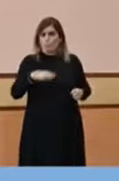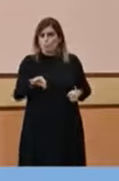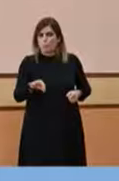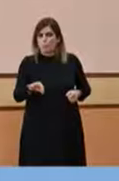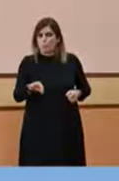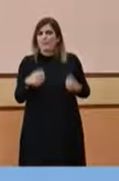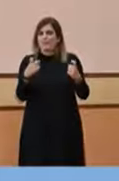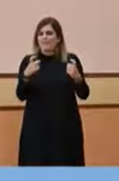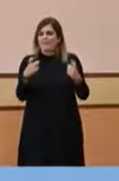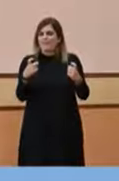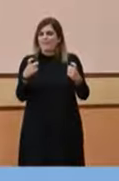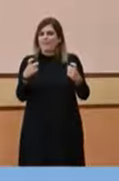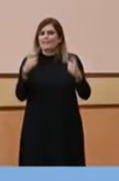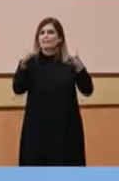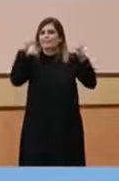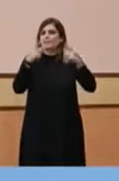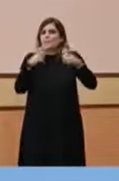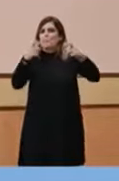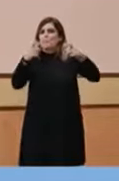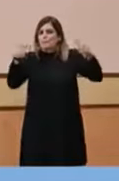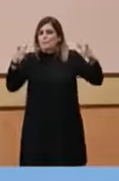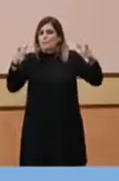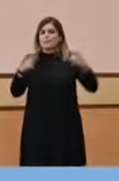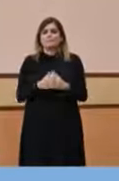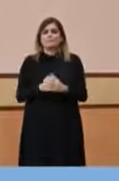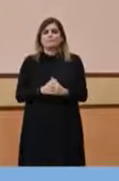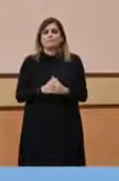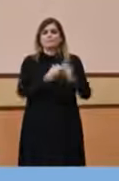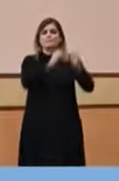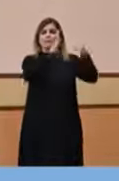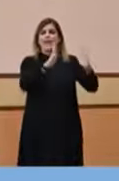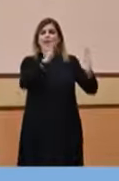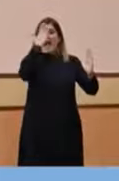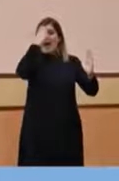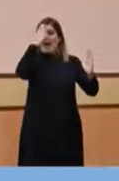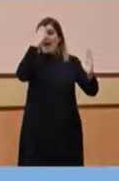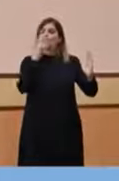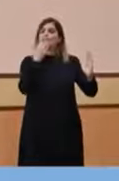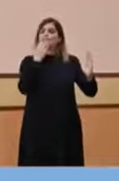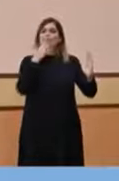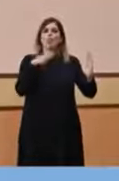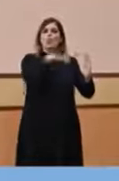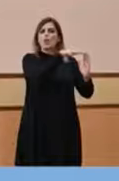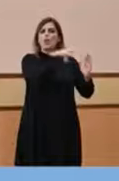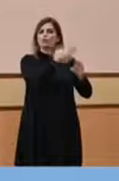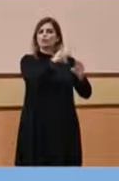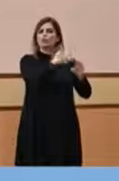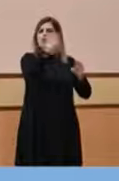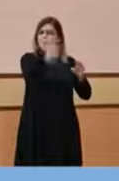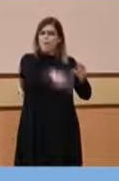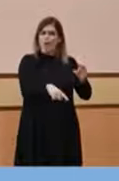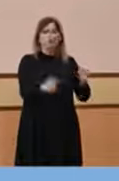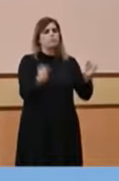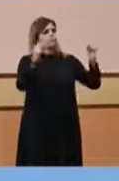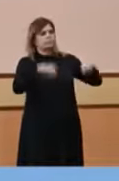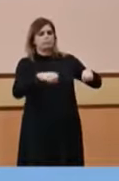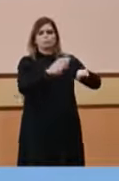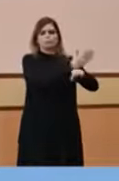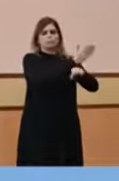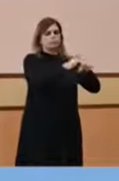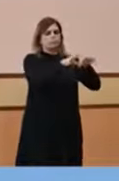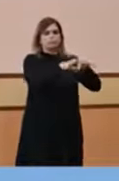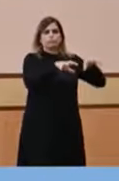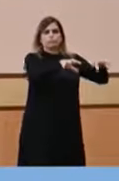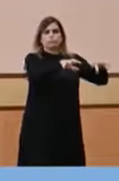algun centre més. Els CAPS que poden complir perfectament amb els dobles circuits no